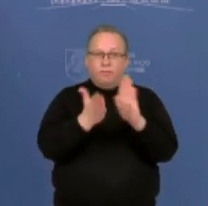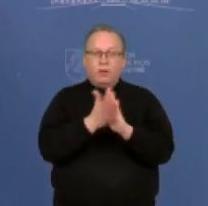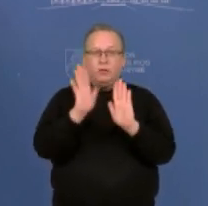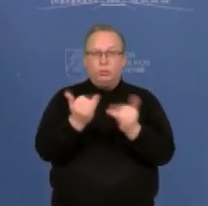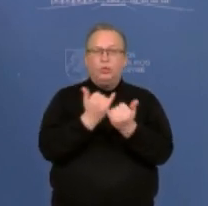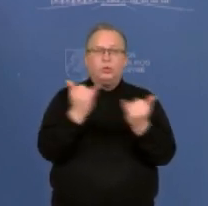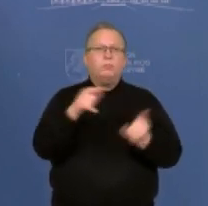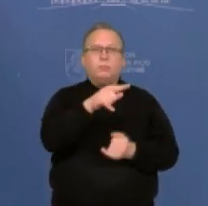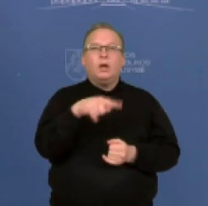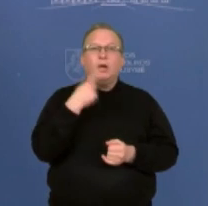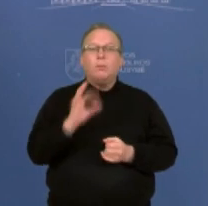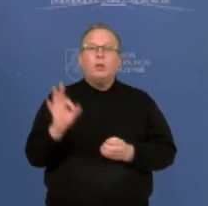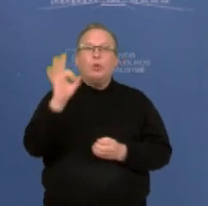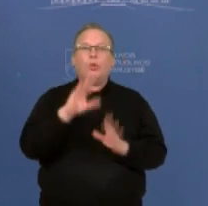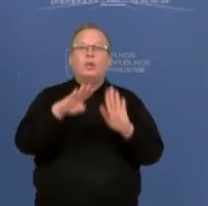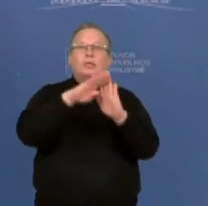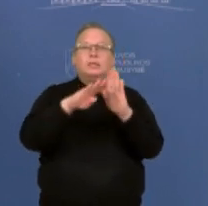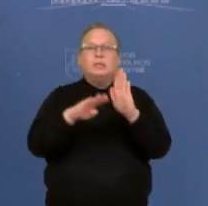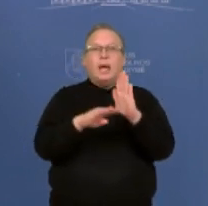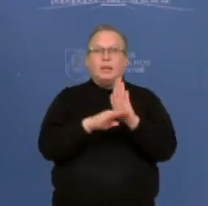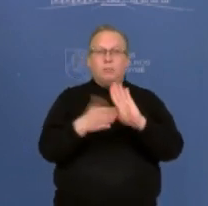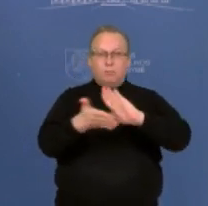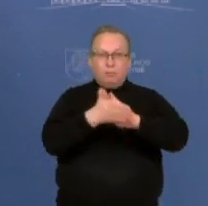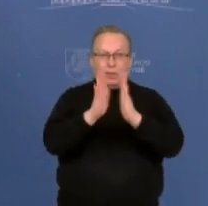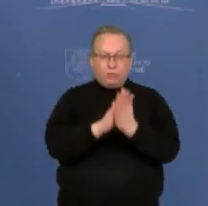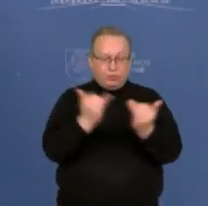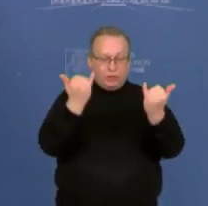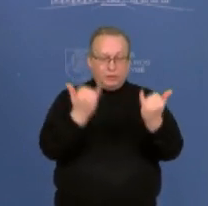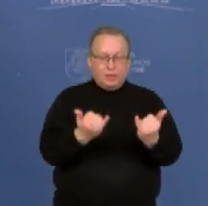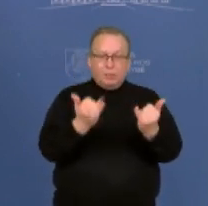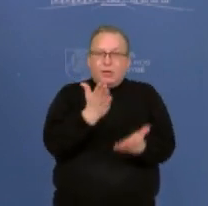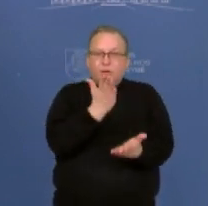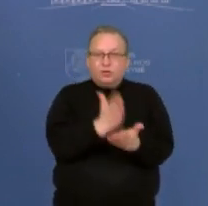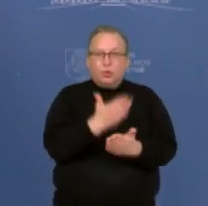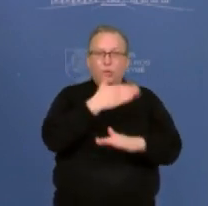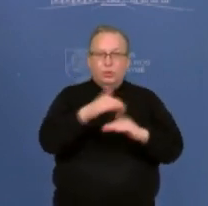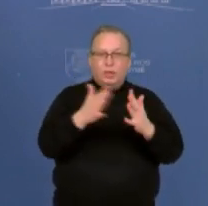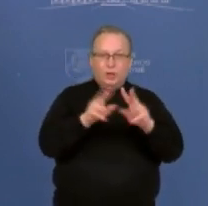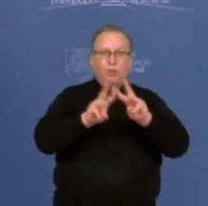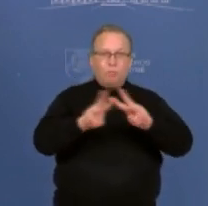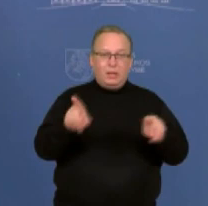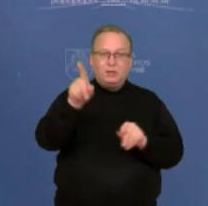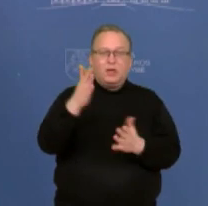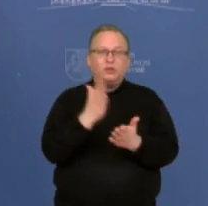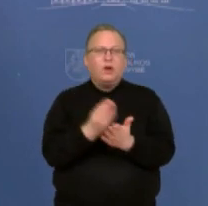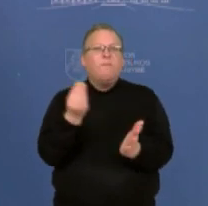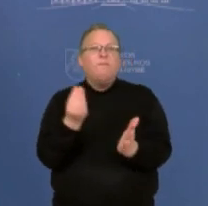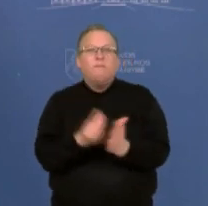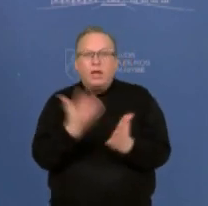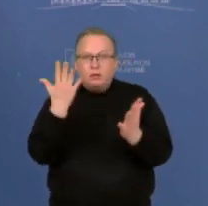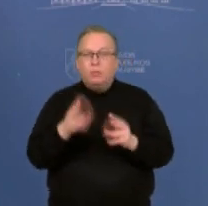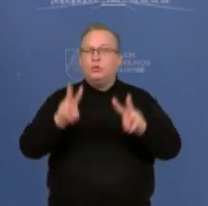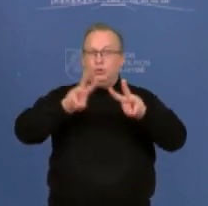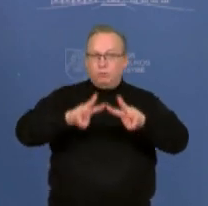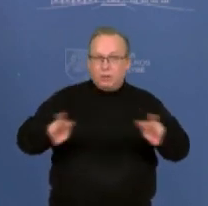užtikrinti. Jūs kalbėjote, jog įstatymas, kurį paruošiate šiuo metu, guli, na, užsienio reikalų ministerijos yra vertinamas, ar su